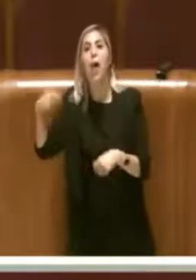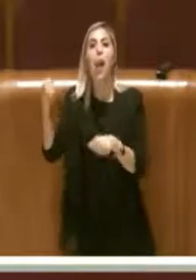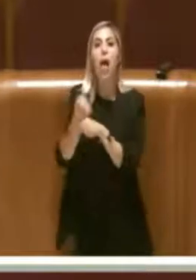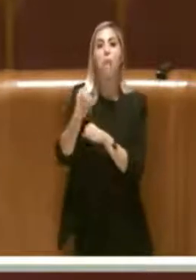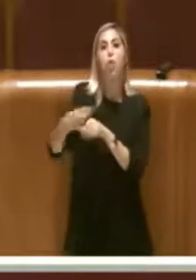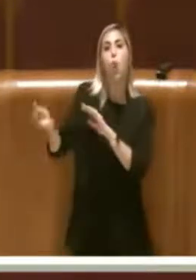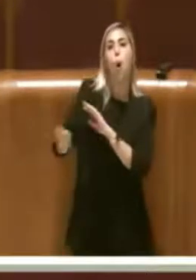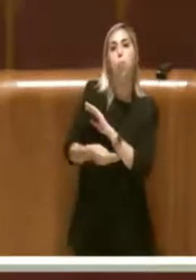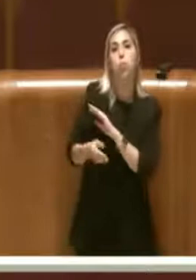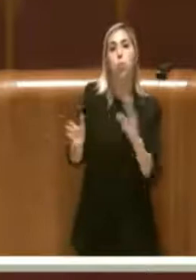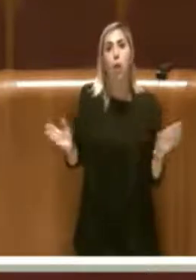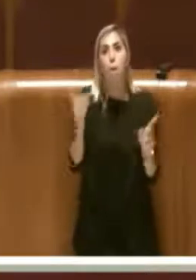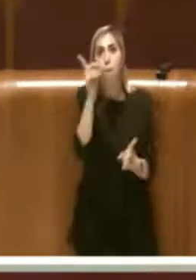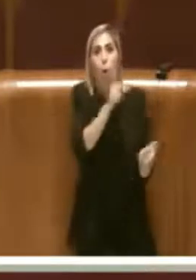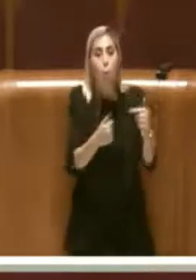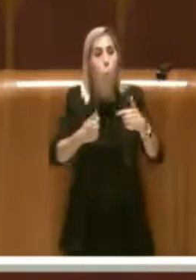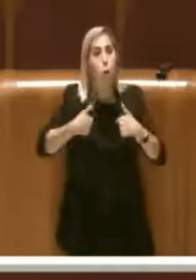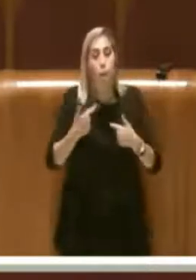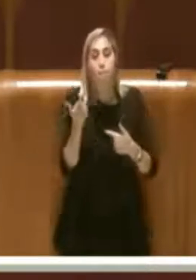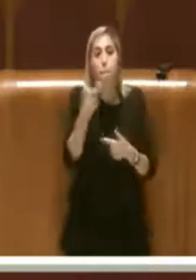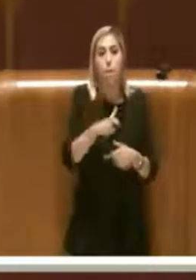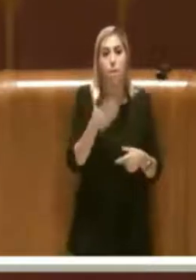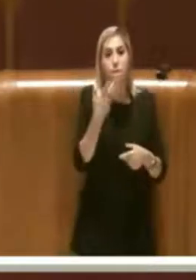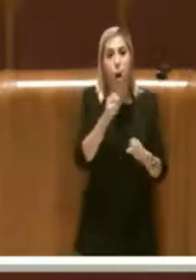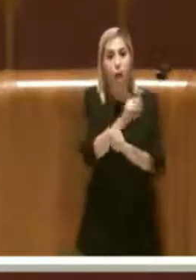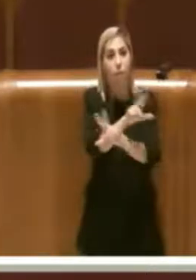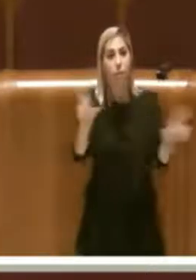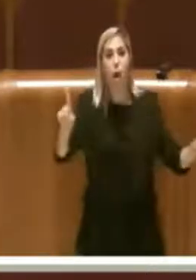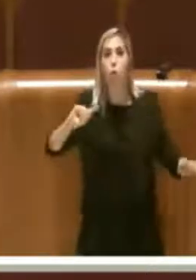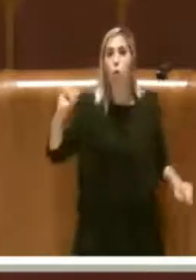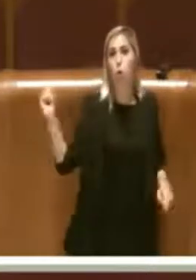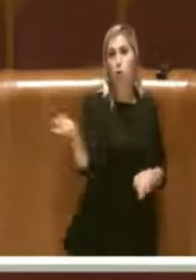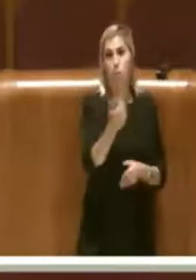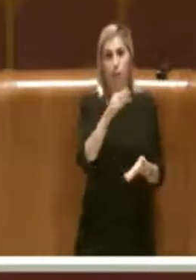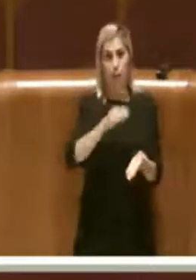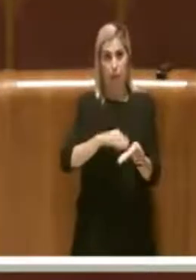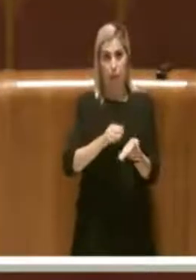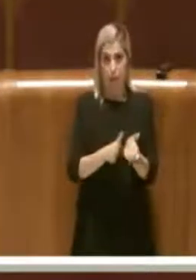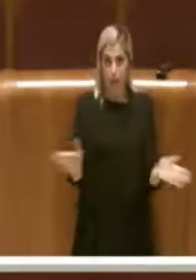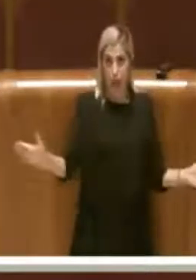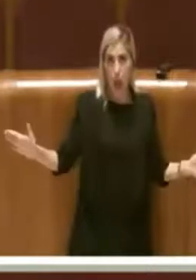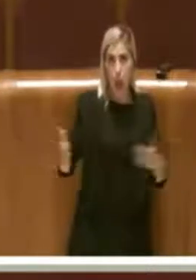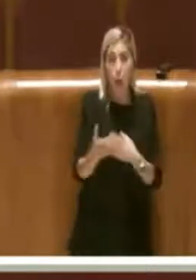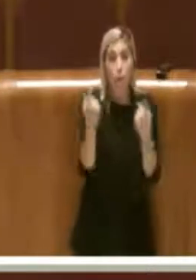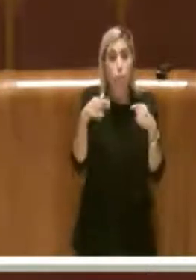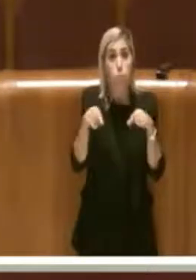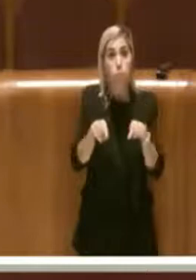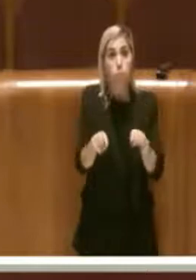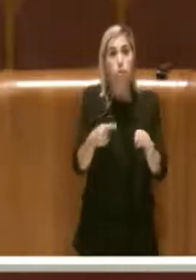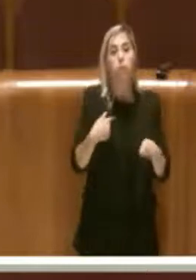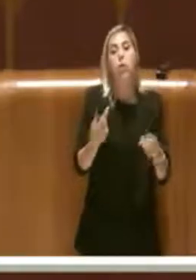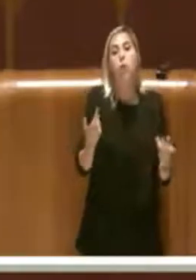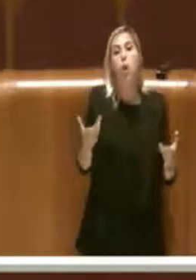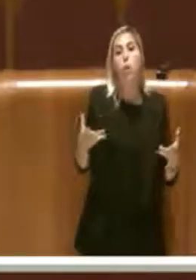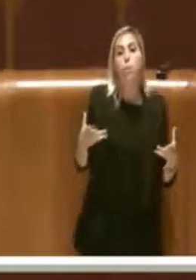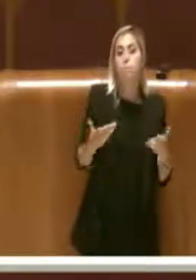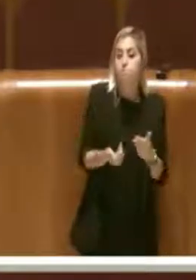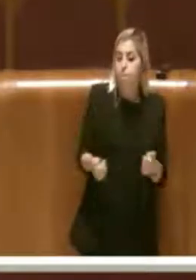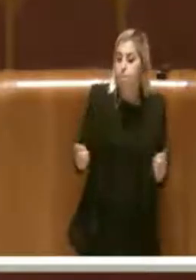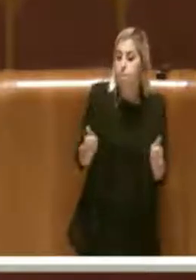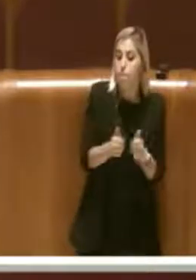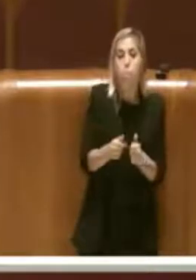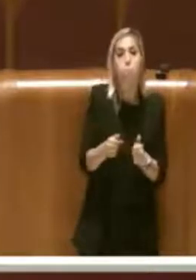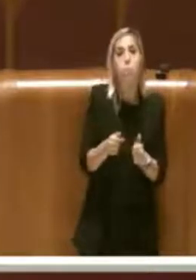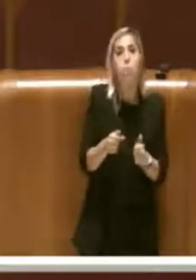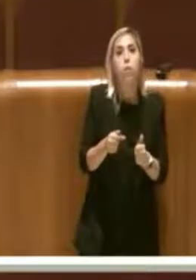voglio riportare all'Aula. Quindi questo unito al fatto che loro potrebbero